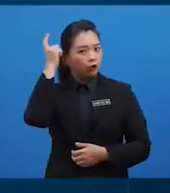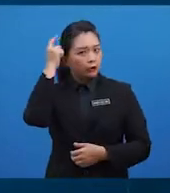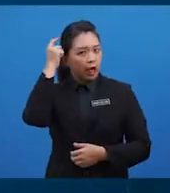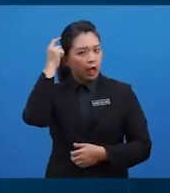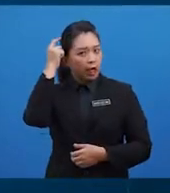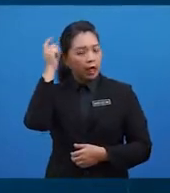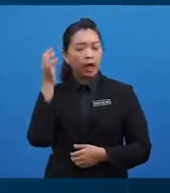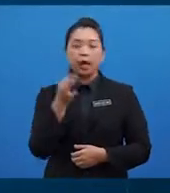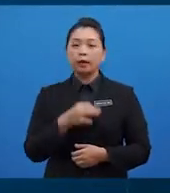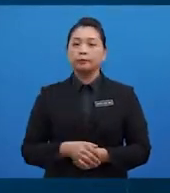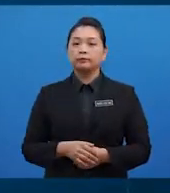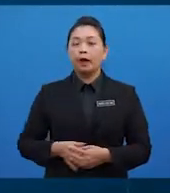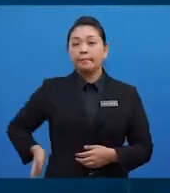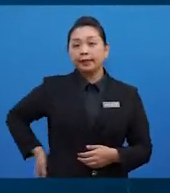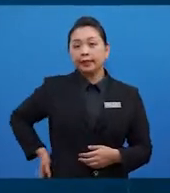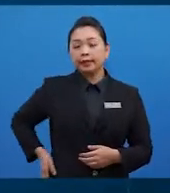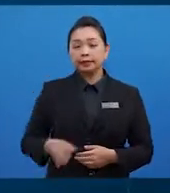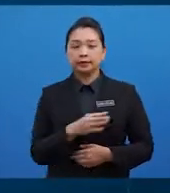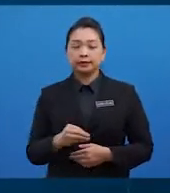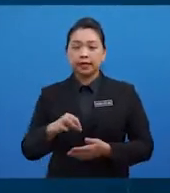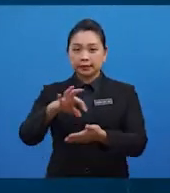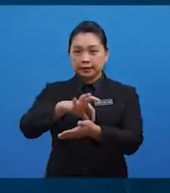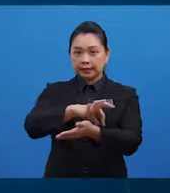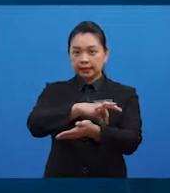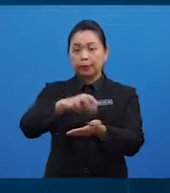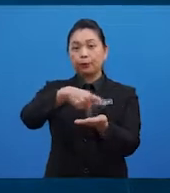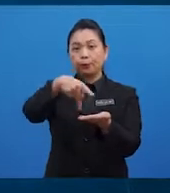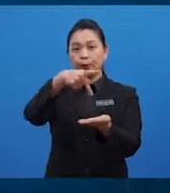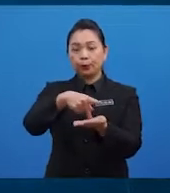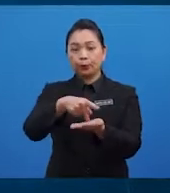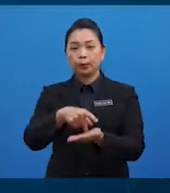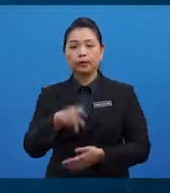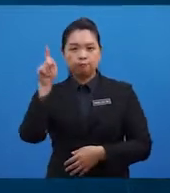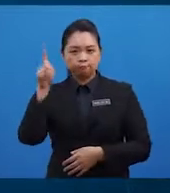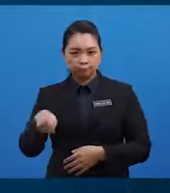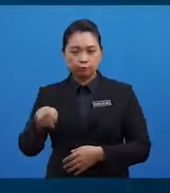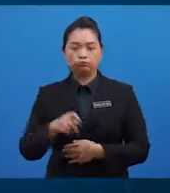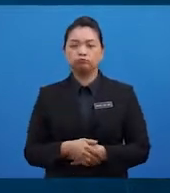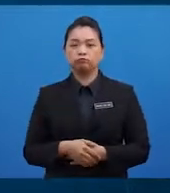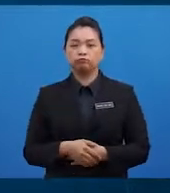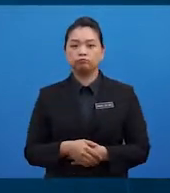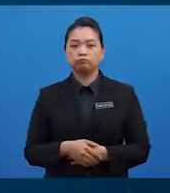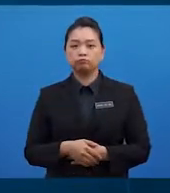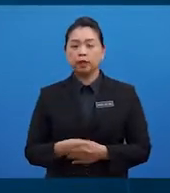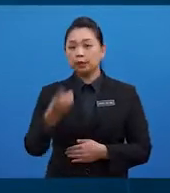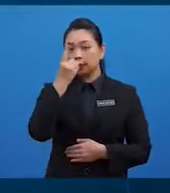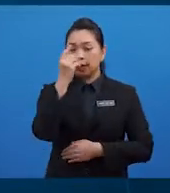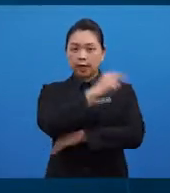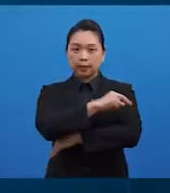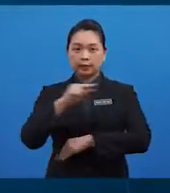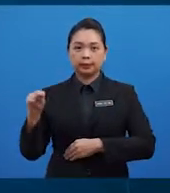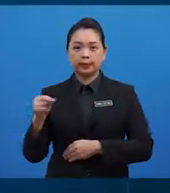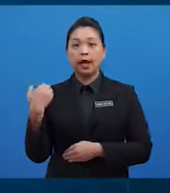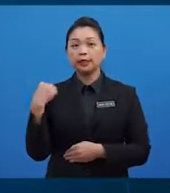buah pinggang dan saraf pusat. keperluan karbohidrat dalam diet harian ialah